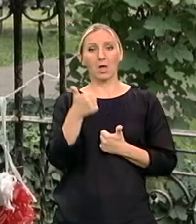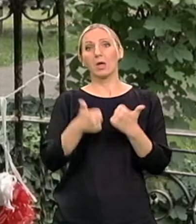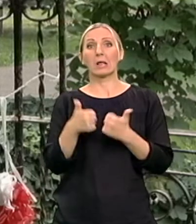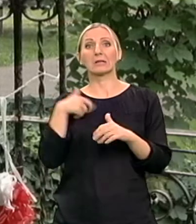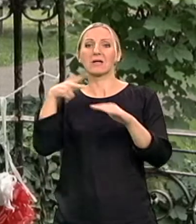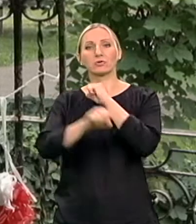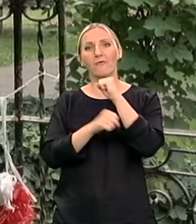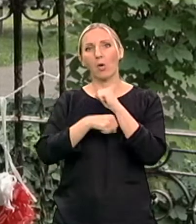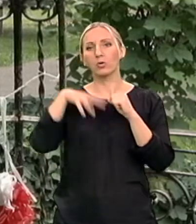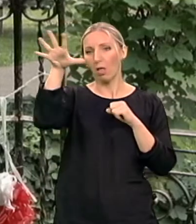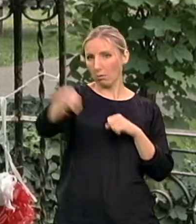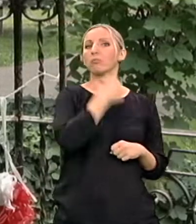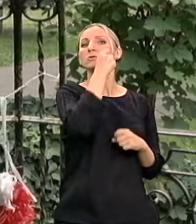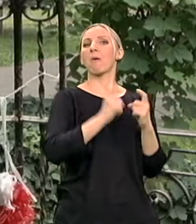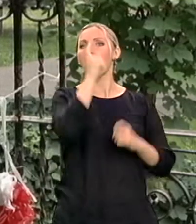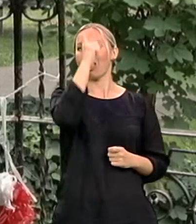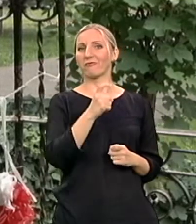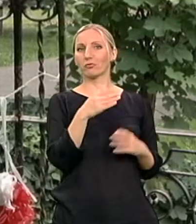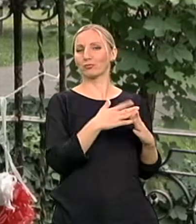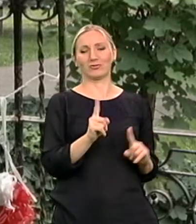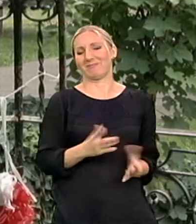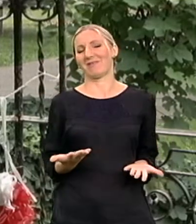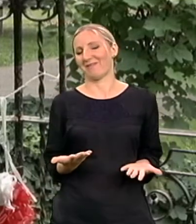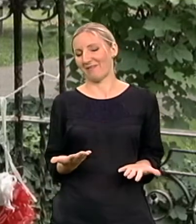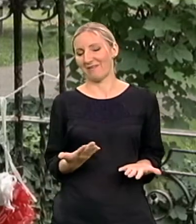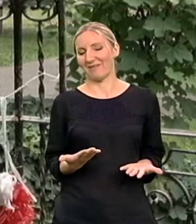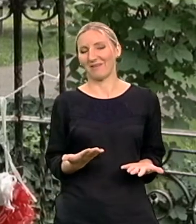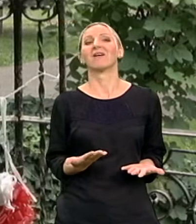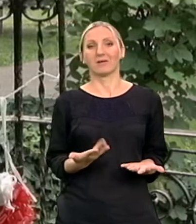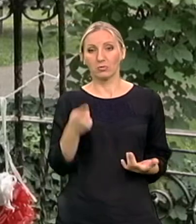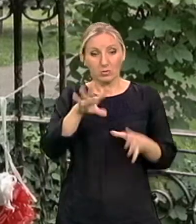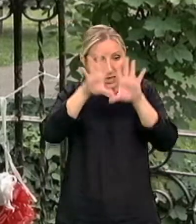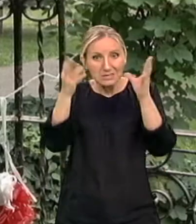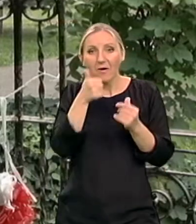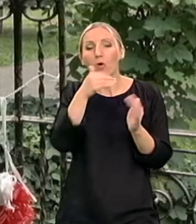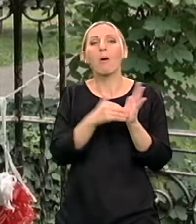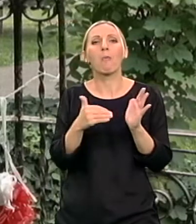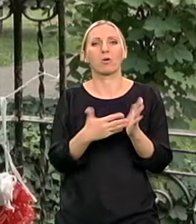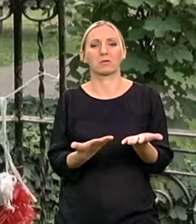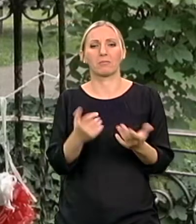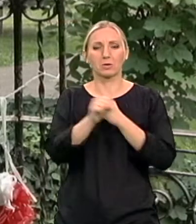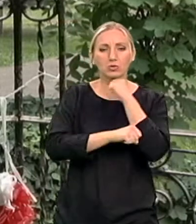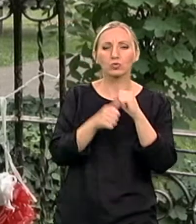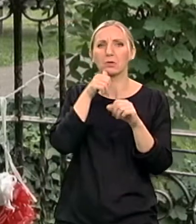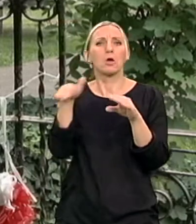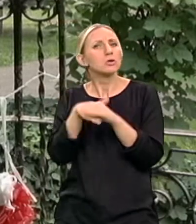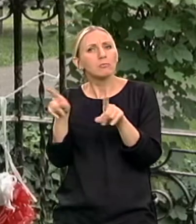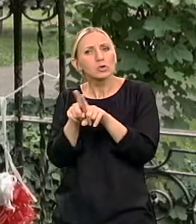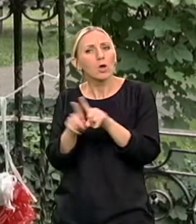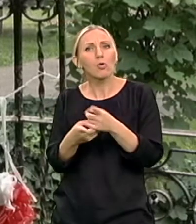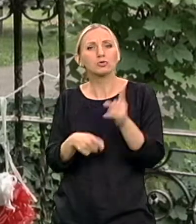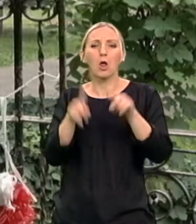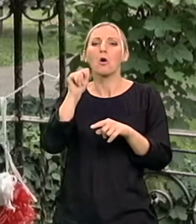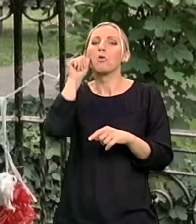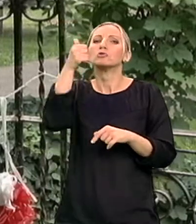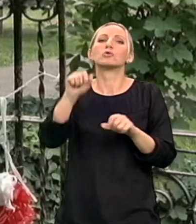Nije ću ja taj lift odneti kad završim fakultet, prosto znam da je to za sve one kojim je potreban. I studente, i zaposlene, ako